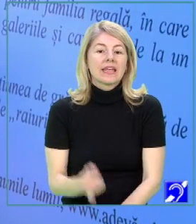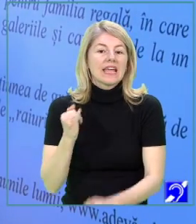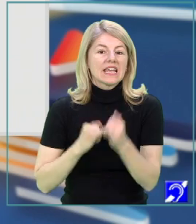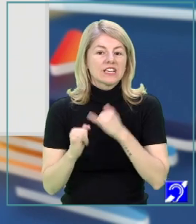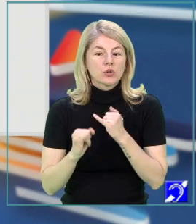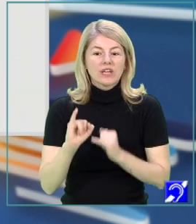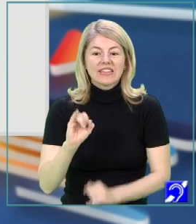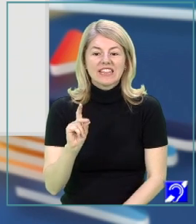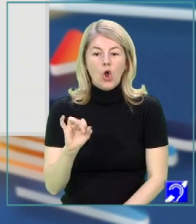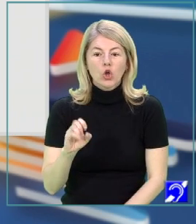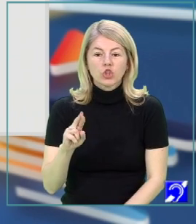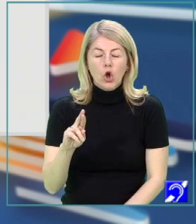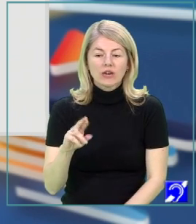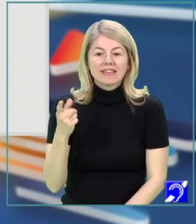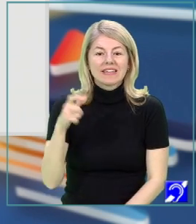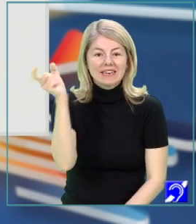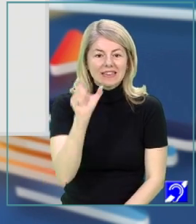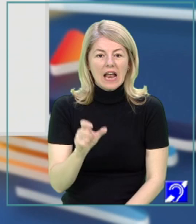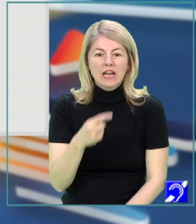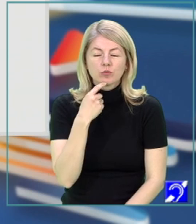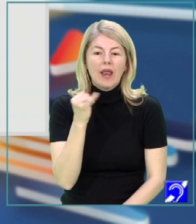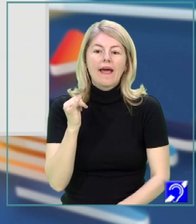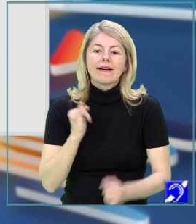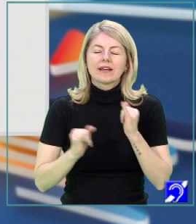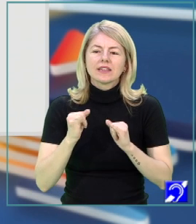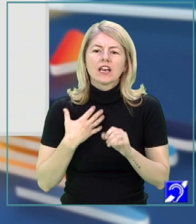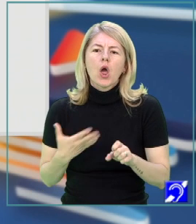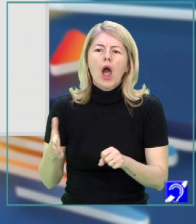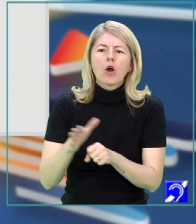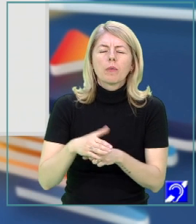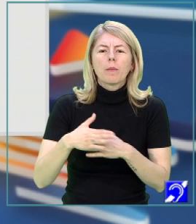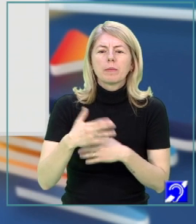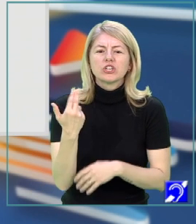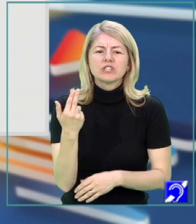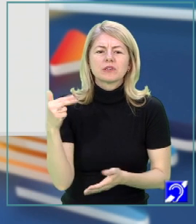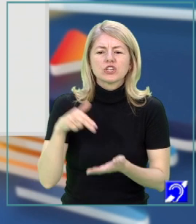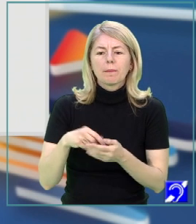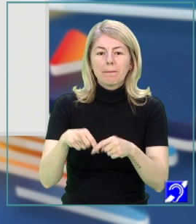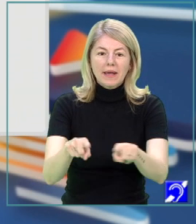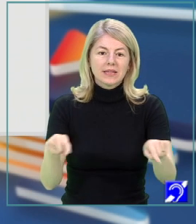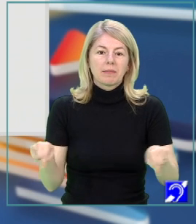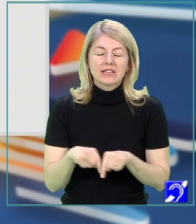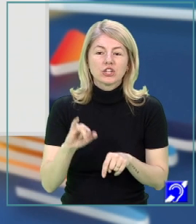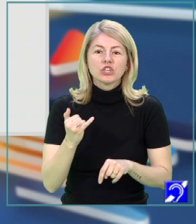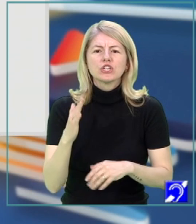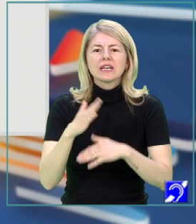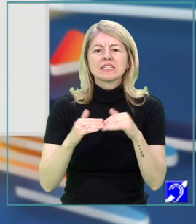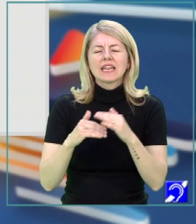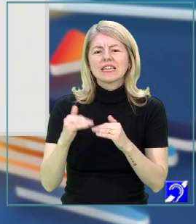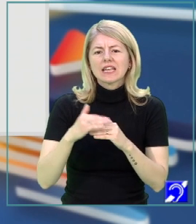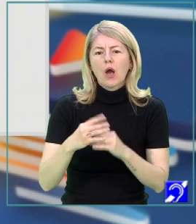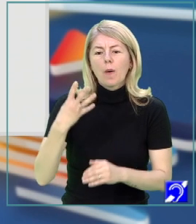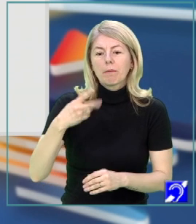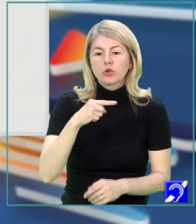Istoricul Diodor din Sicilia susținea că grădinile ocupau o suprafață de 15.000 de metri pătrați și se ridicau în